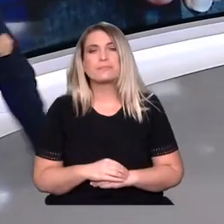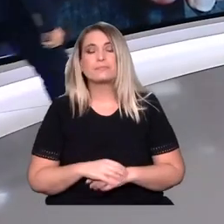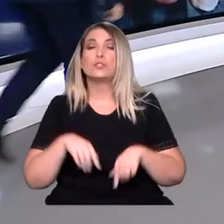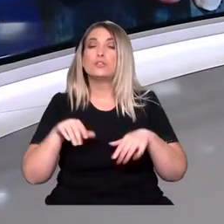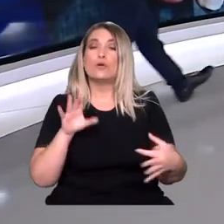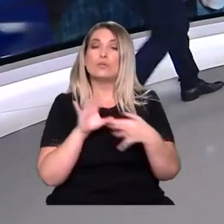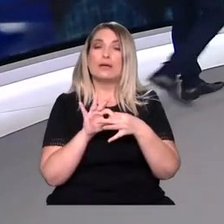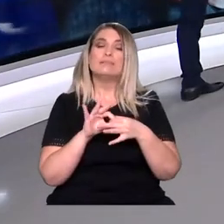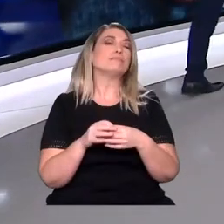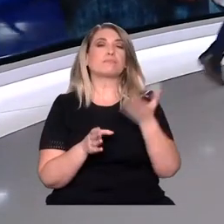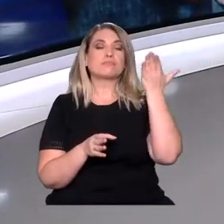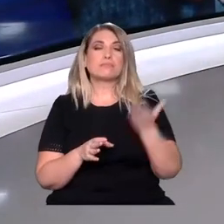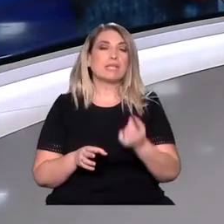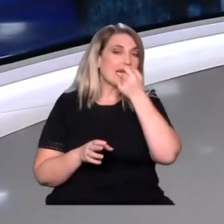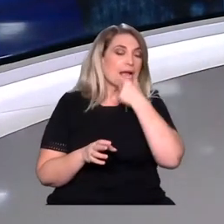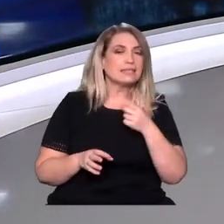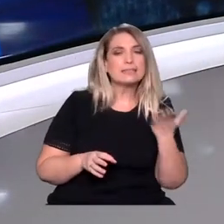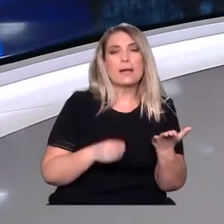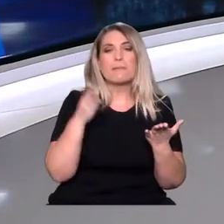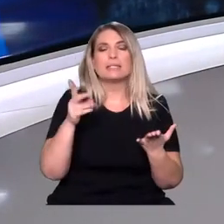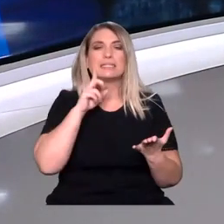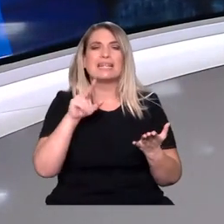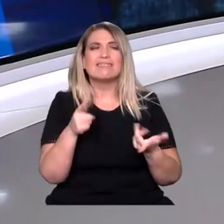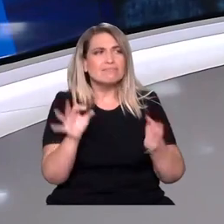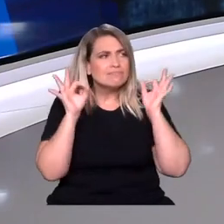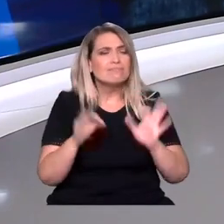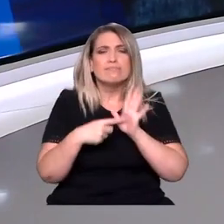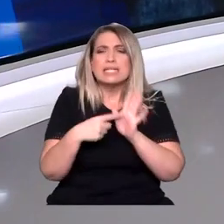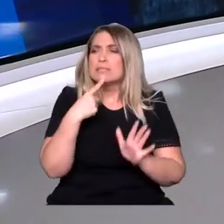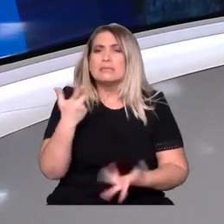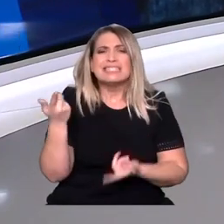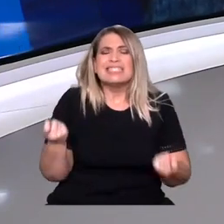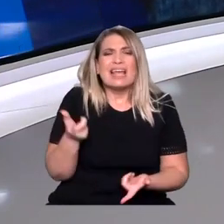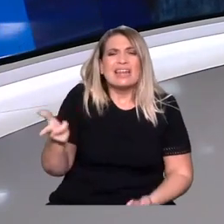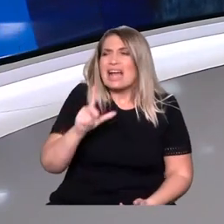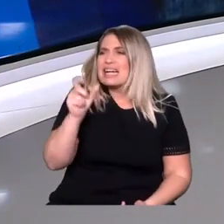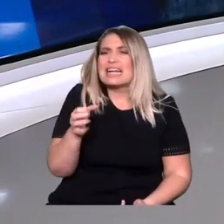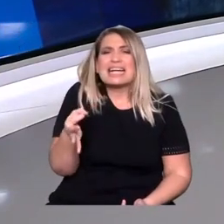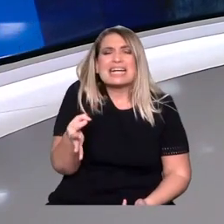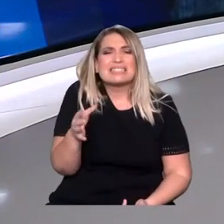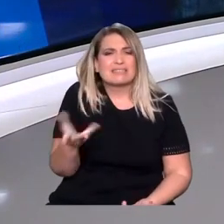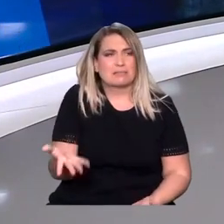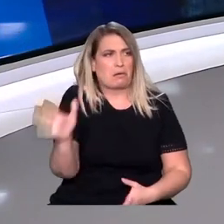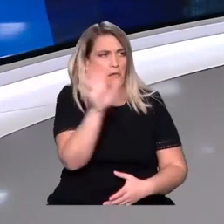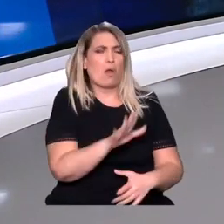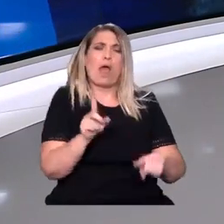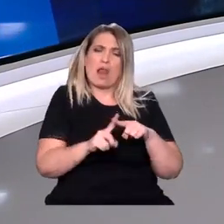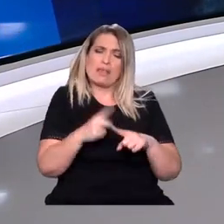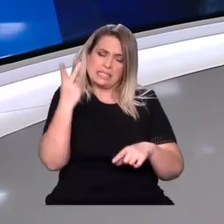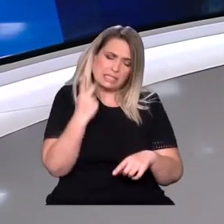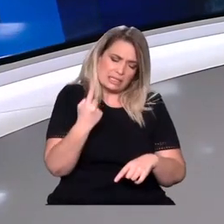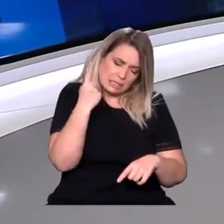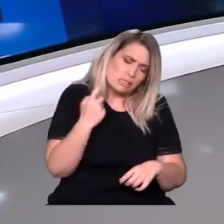Για να καταλάβουμε τι πήγε τόσο στραβά. Δηλαδή, πρώτα απ' όλα, μιλάμε για μια χώρα που έχει βασικές ελλείψεις στα νοσοκομεία.